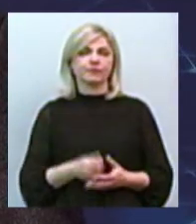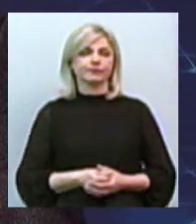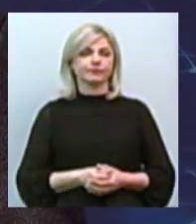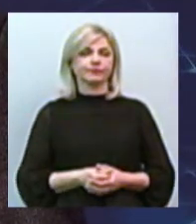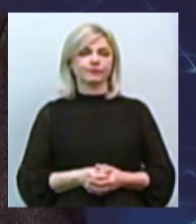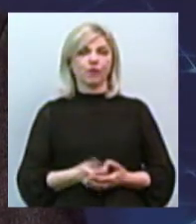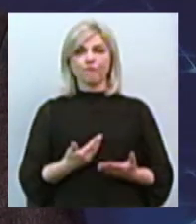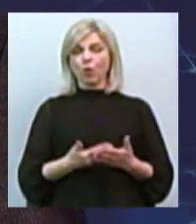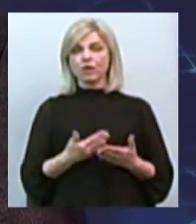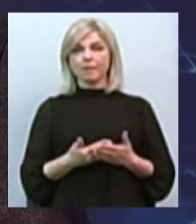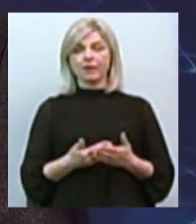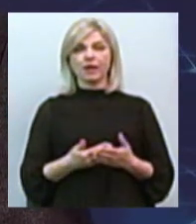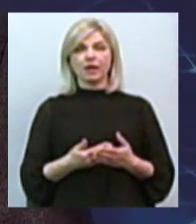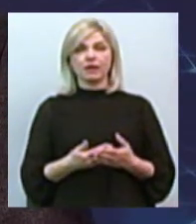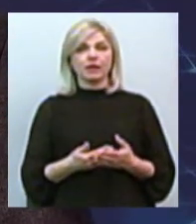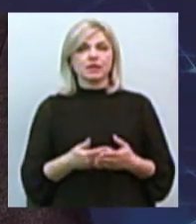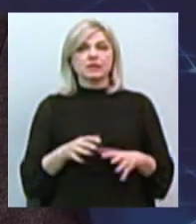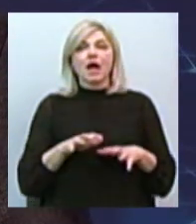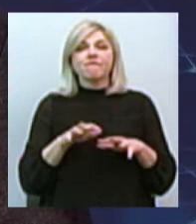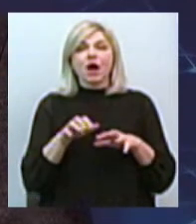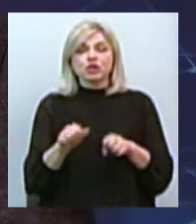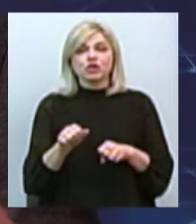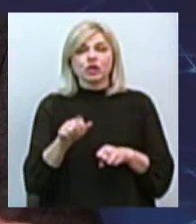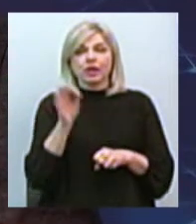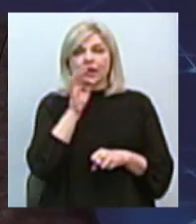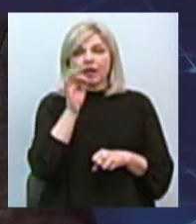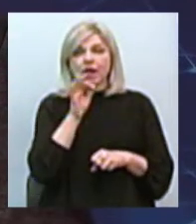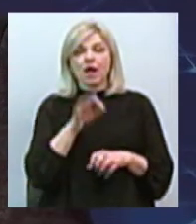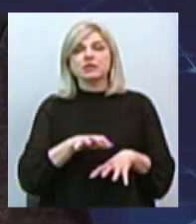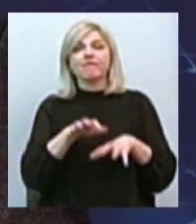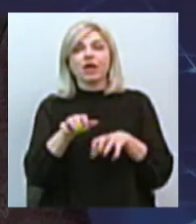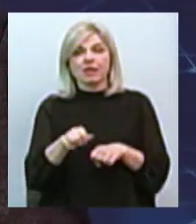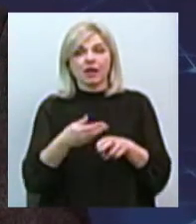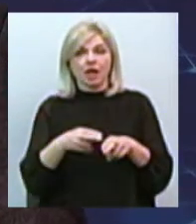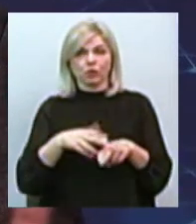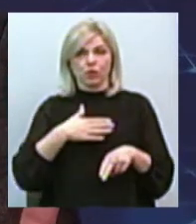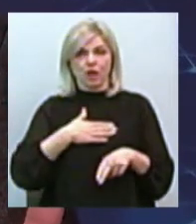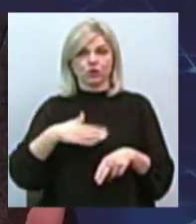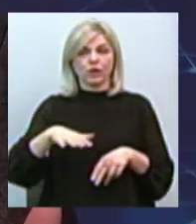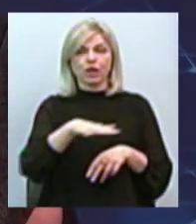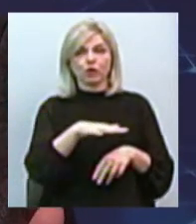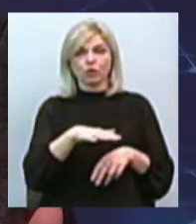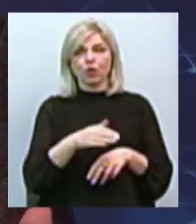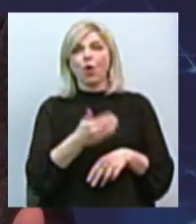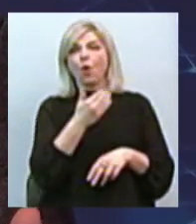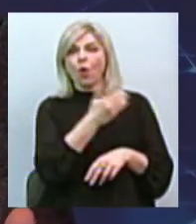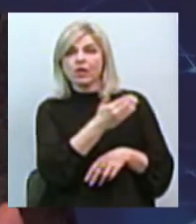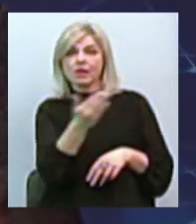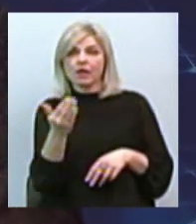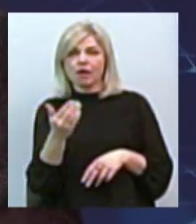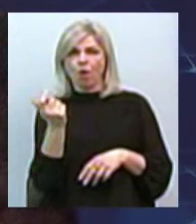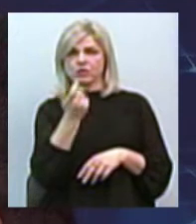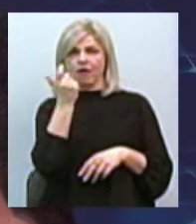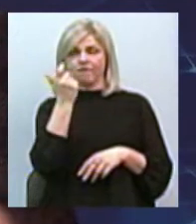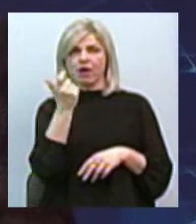Вроді б, захватчики захватили нашу територію, вони хазяїна, хазяїва тут. Тобто